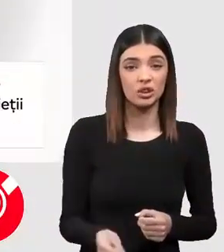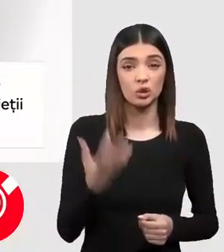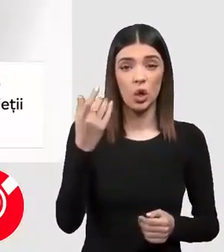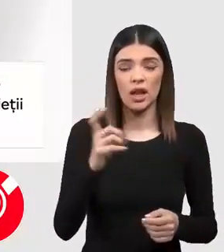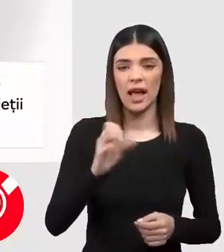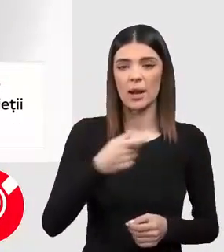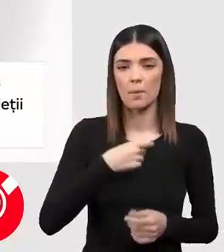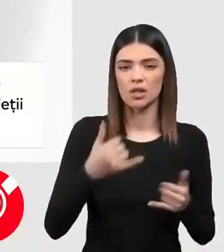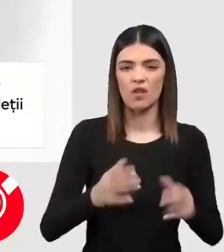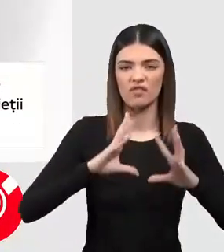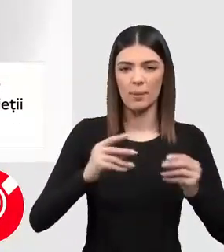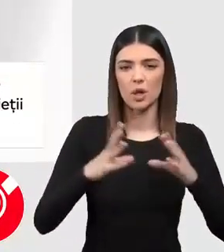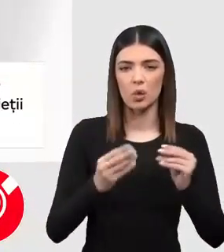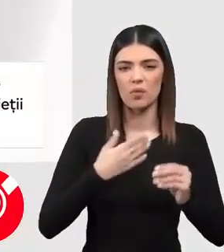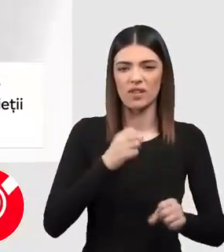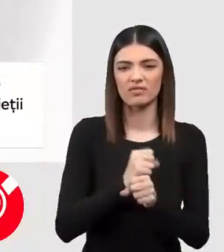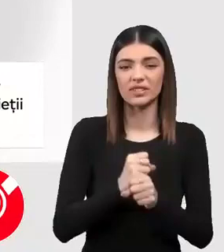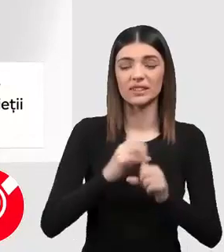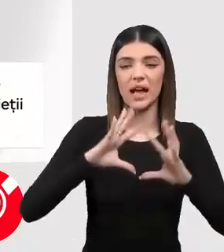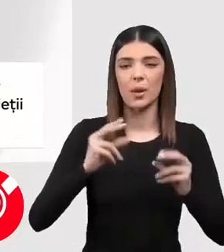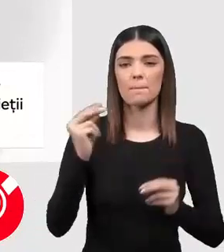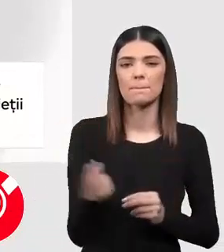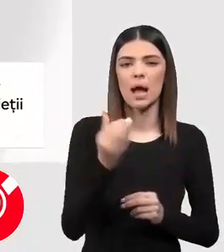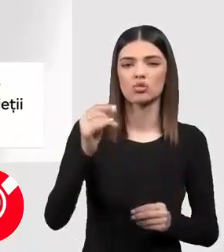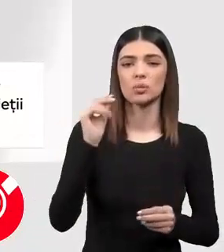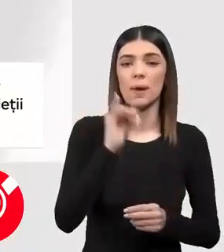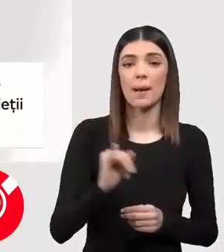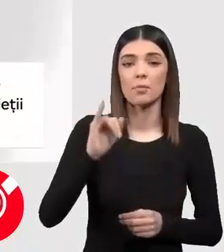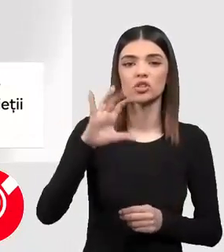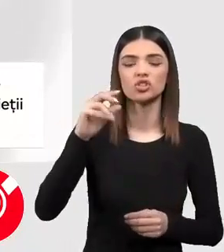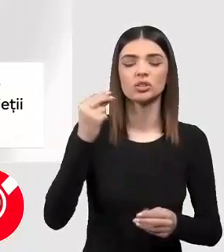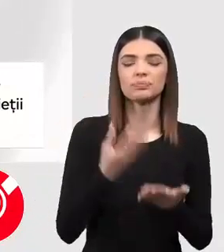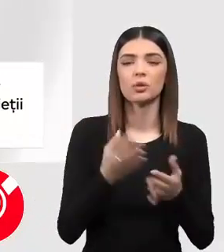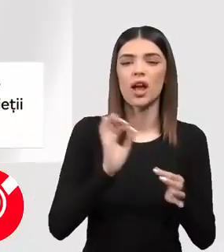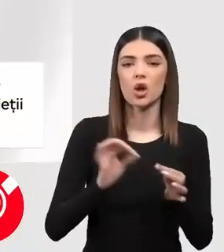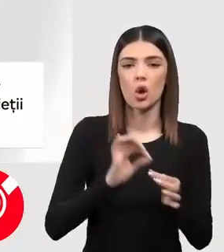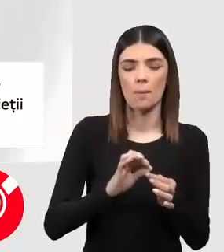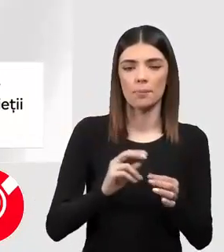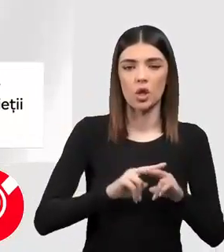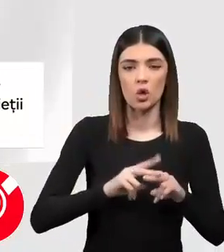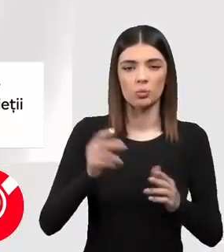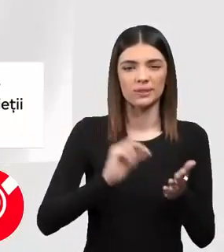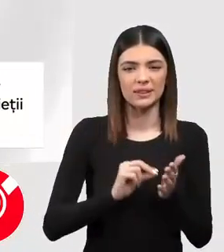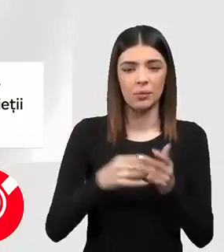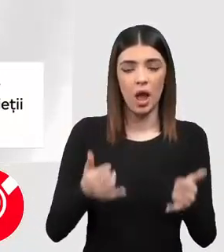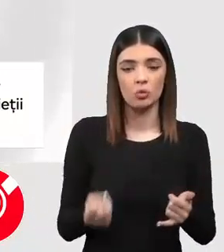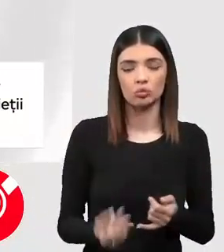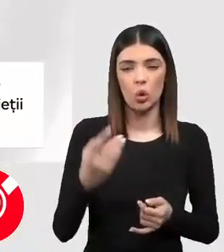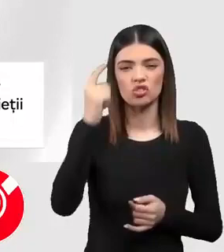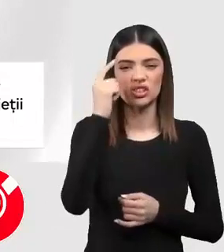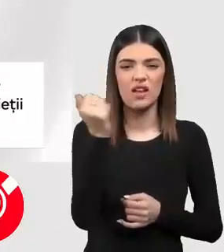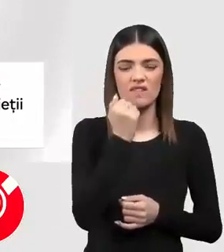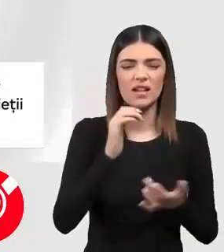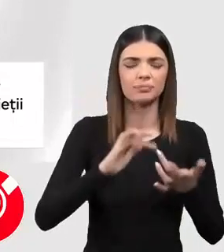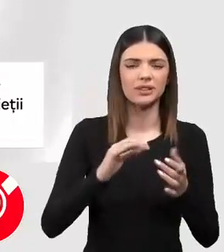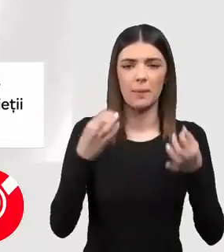Acestea sunt noile metode prin care fermierii români vor să facă agricultura mai eficientă și, cel mai important, mai sustenabilă. Cum